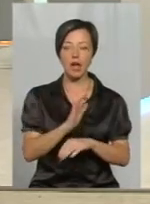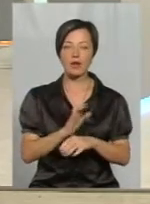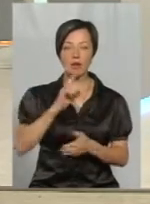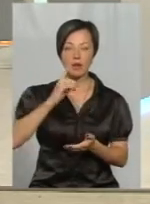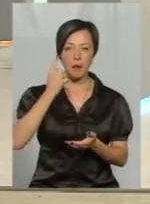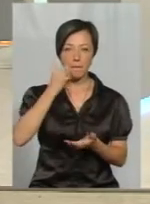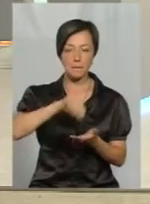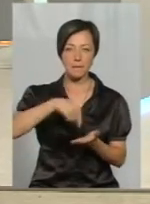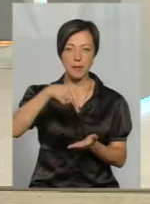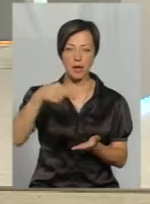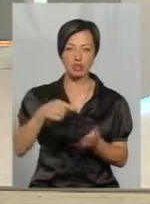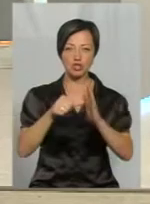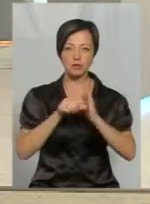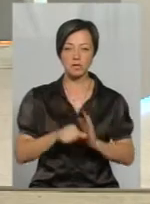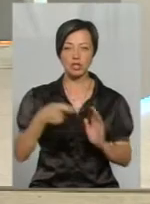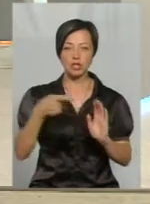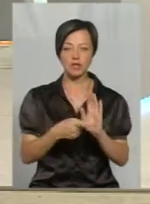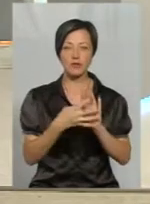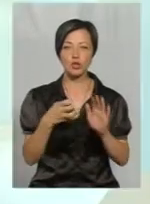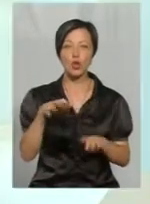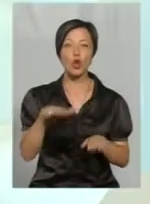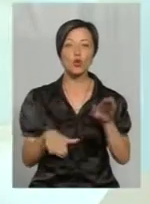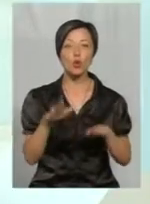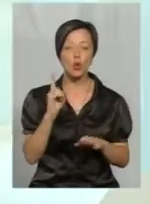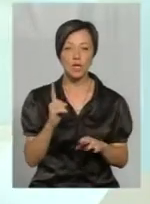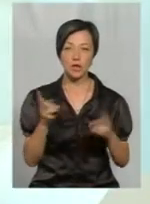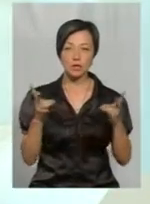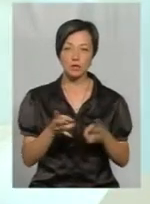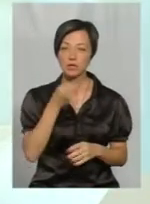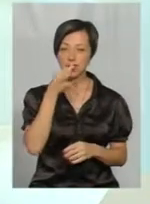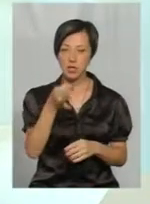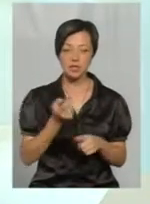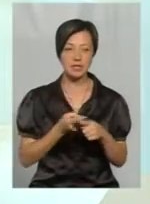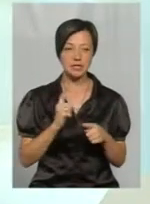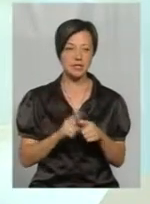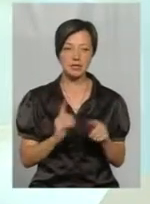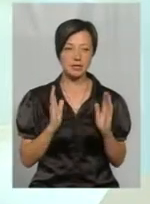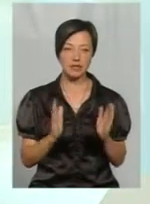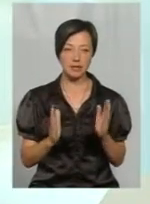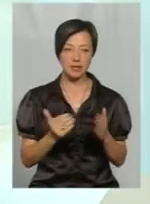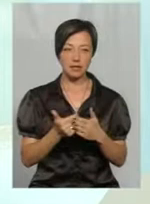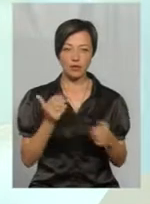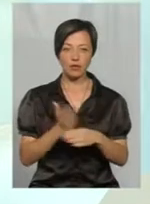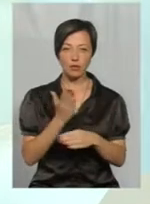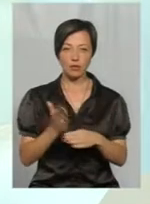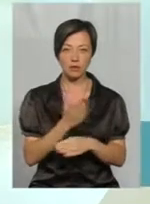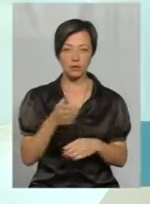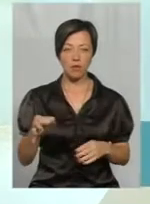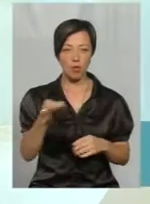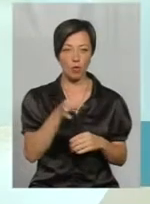цього року склав 1900 тонн. Але необхідно зазначити, що цей мед не тільки від виробництва самого